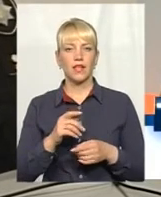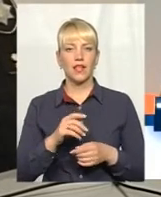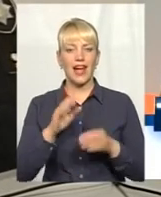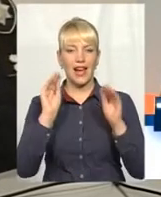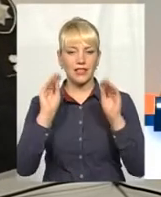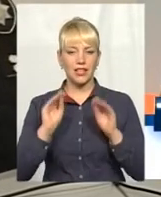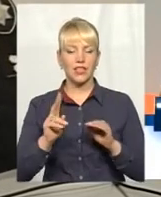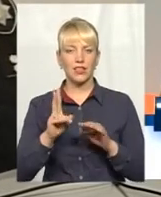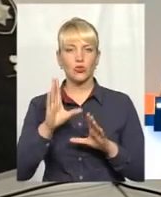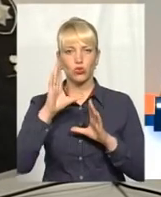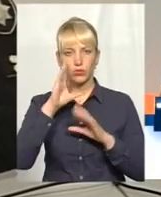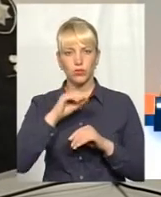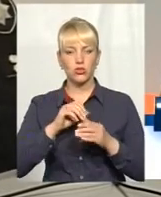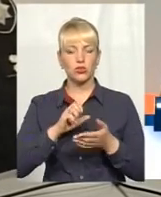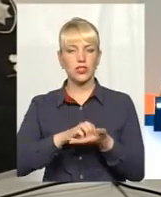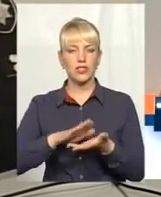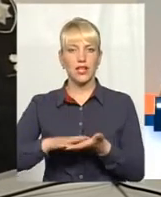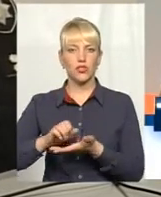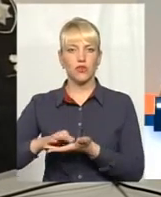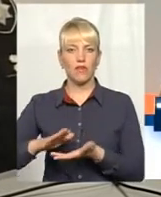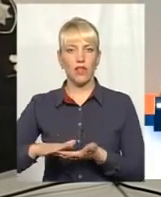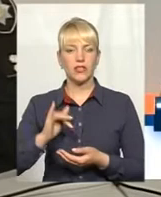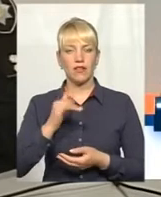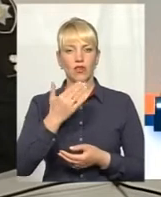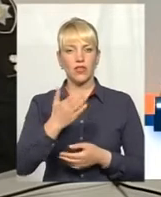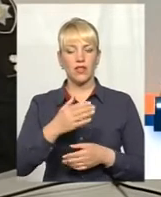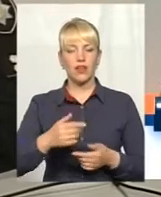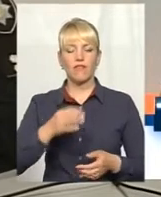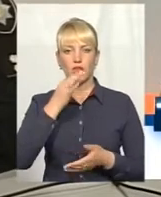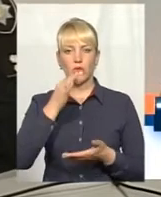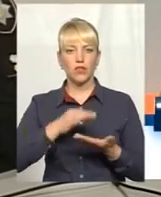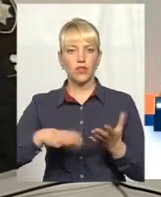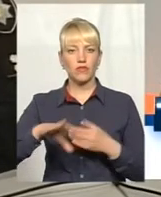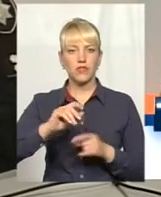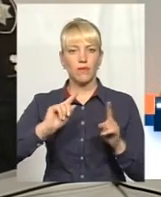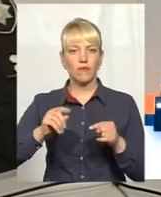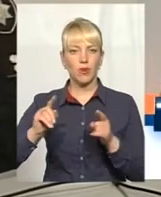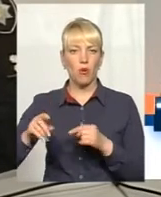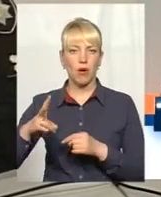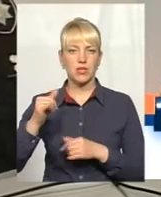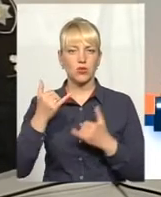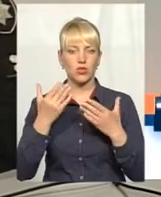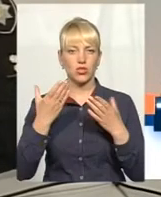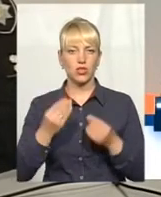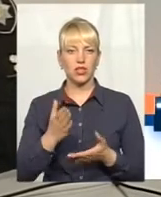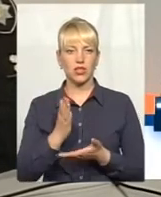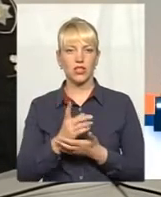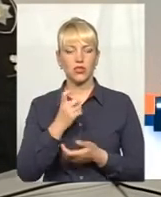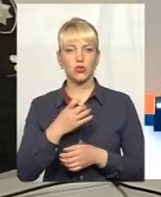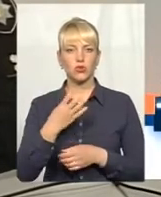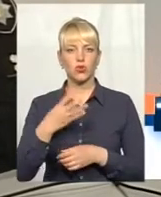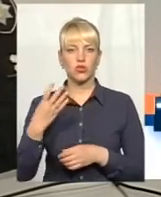успішно зареєструвалися, і вони відповідають всім вимогам. Вже на сьогоднішній день в нас є 144